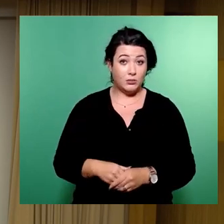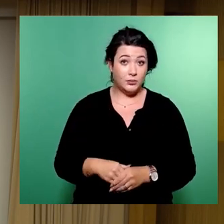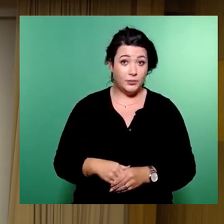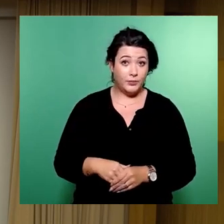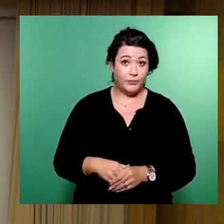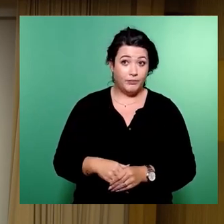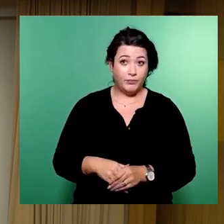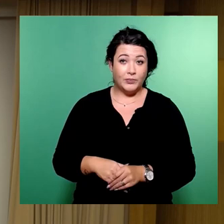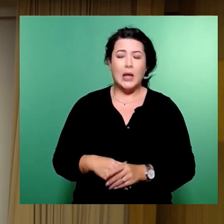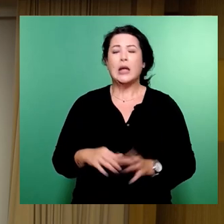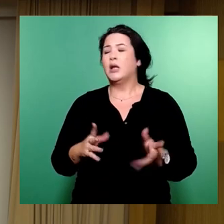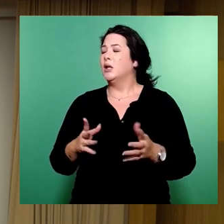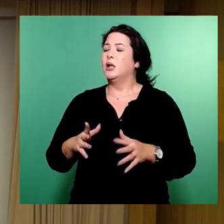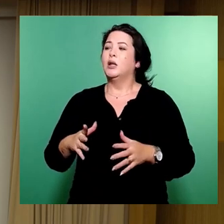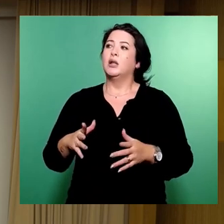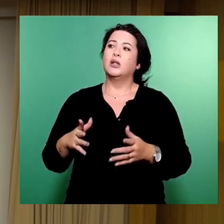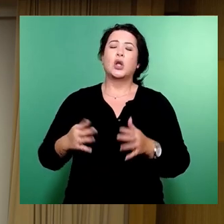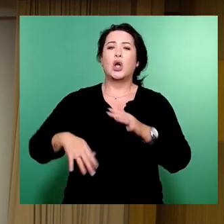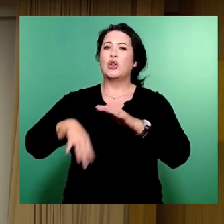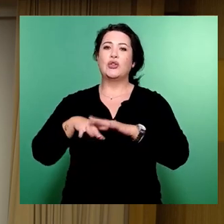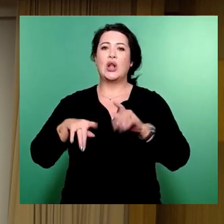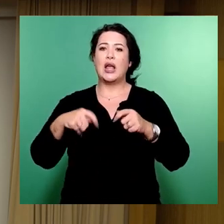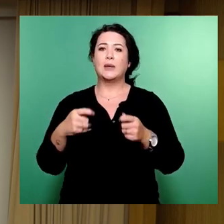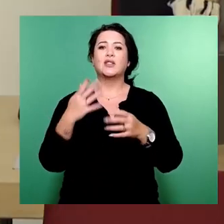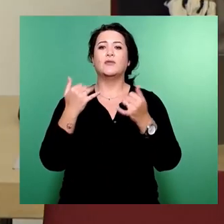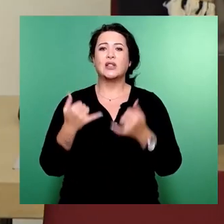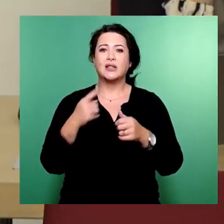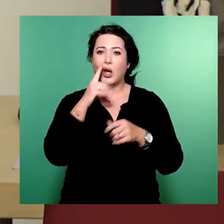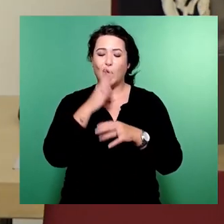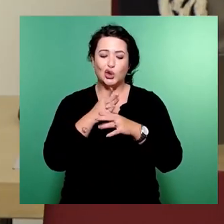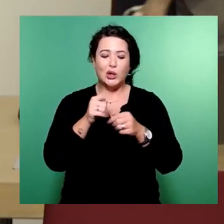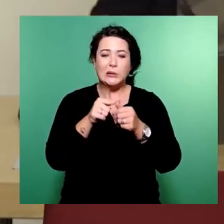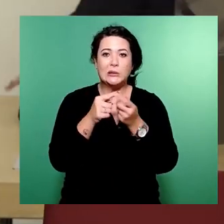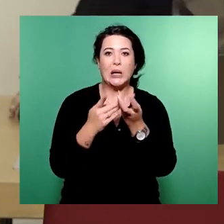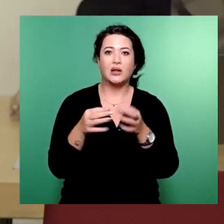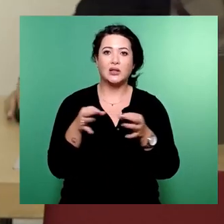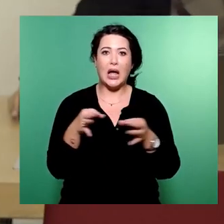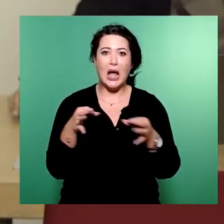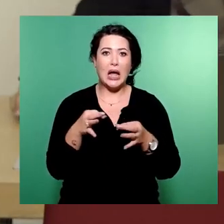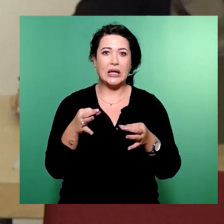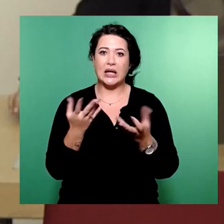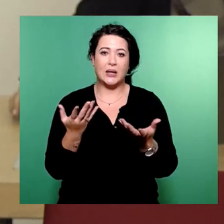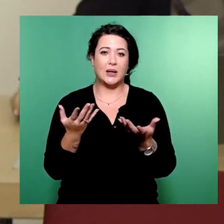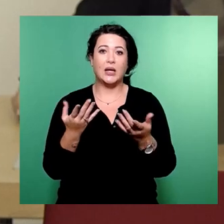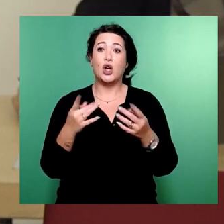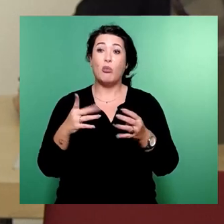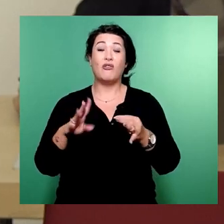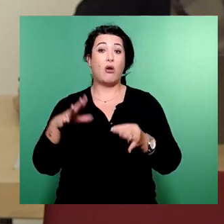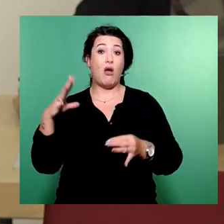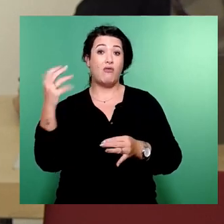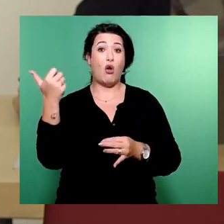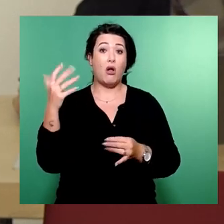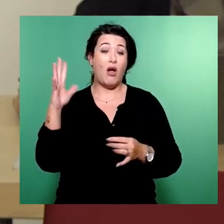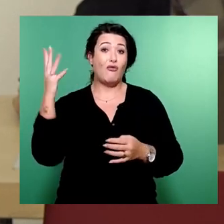Keine Erkenntnisse, die jetzt nach wenigen Tagen belastbare Aussagen dahingehend treffen, ob das eine erfolgreiche oder weniger erfolgreiche